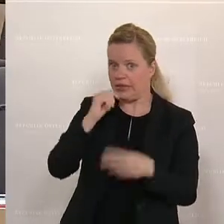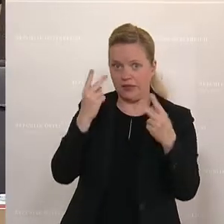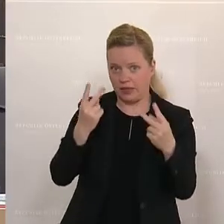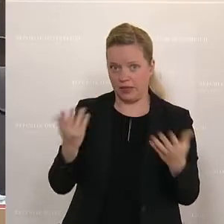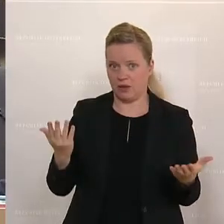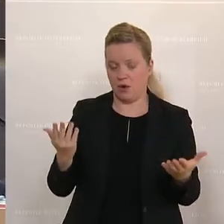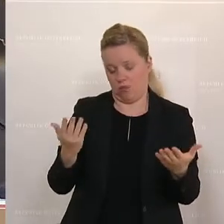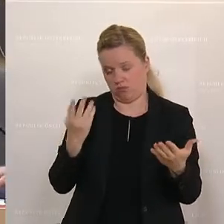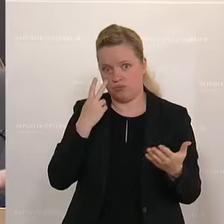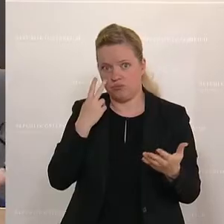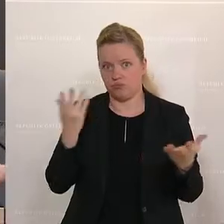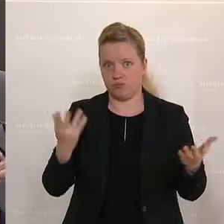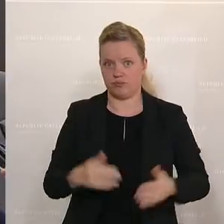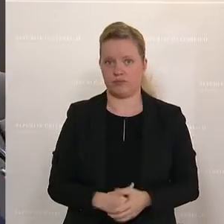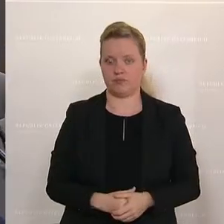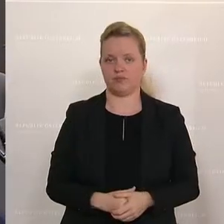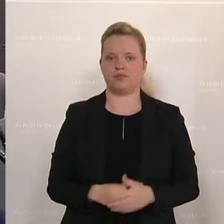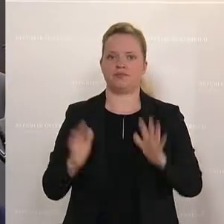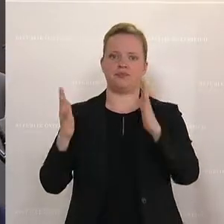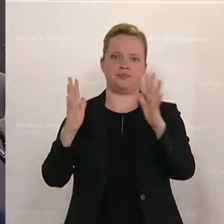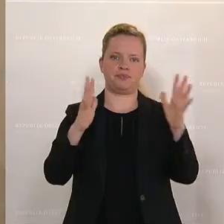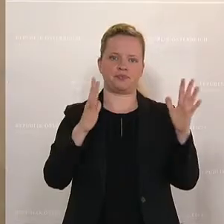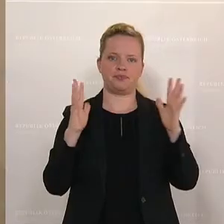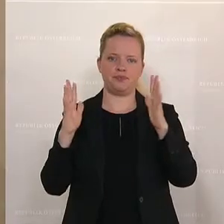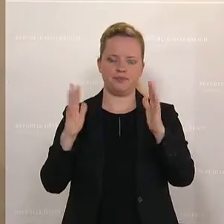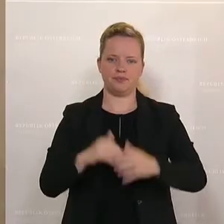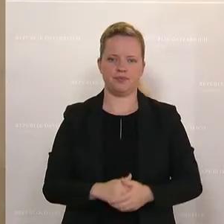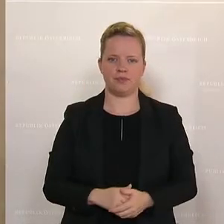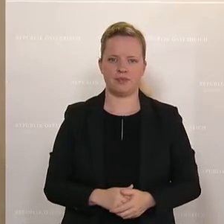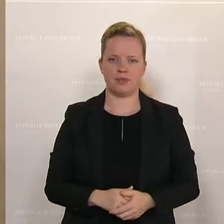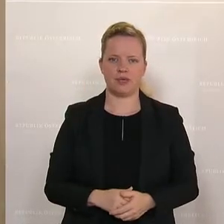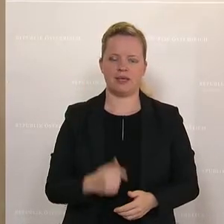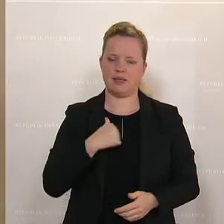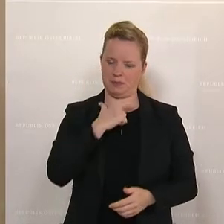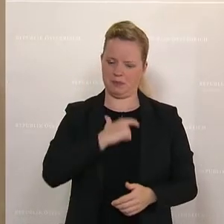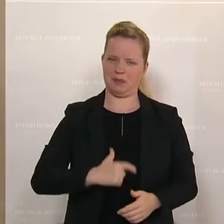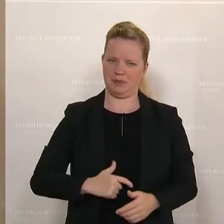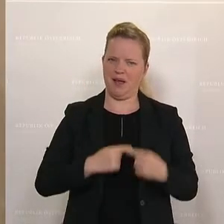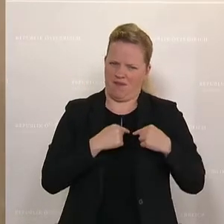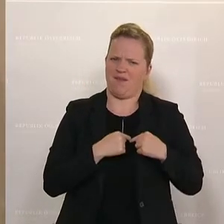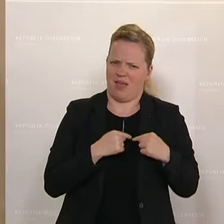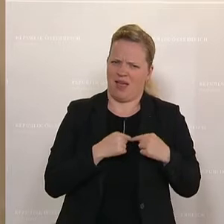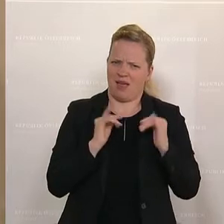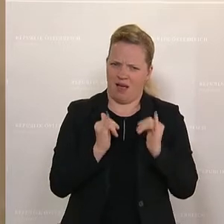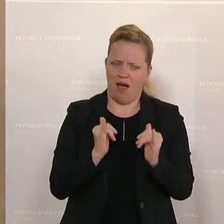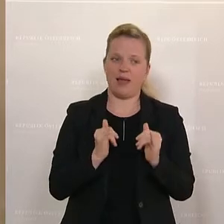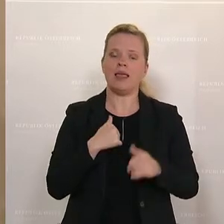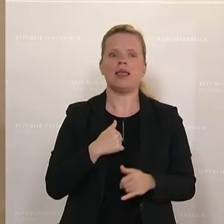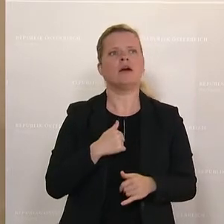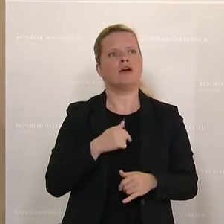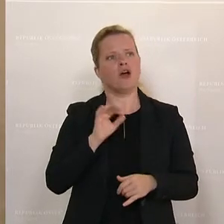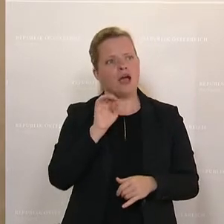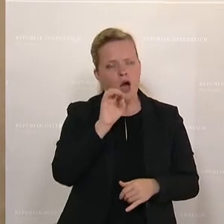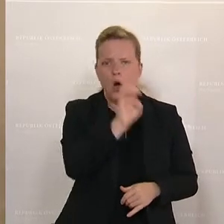was mir besonders wehtut, ich bekenne mich zu Europa, aber dass Europa